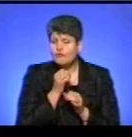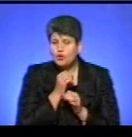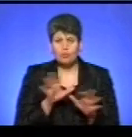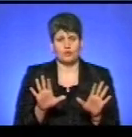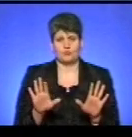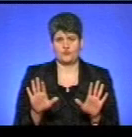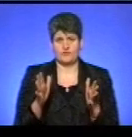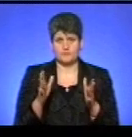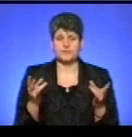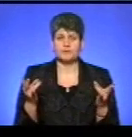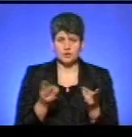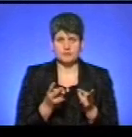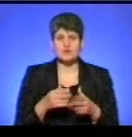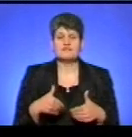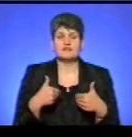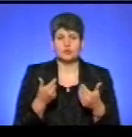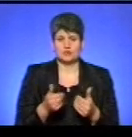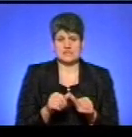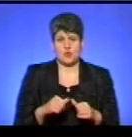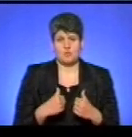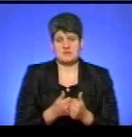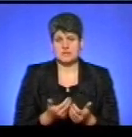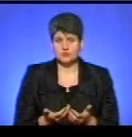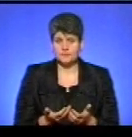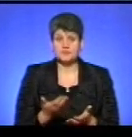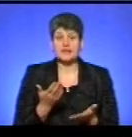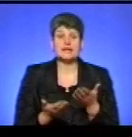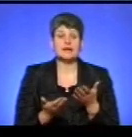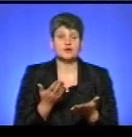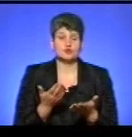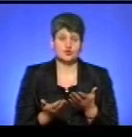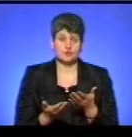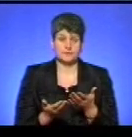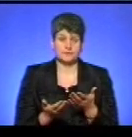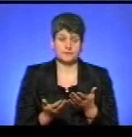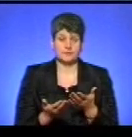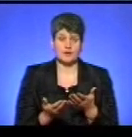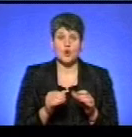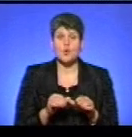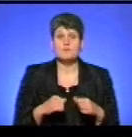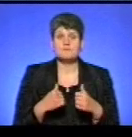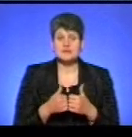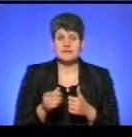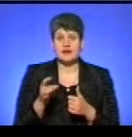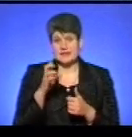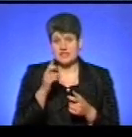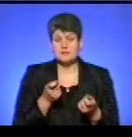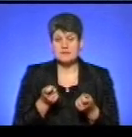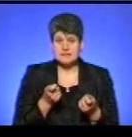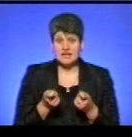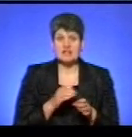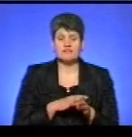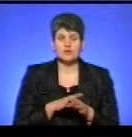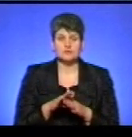випадку потрібно звернутися на комісію. Якщо, тим більше, що в комісії перерайдер-адміністрація і в